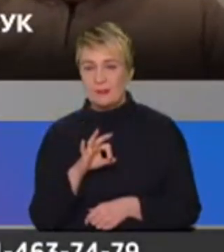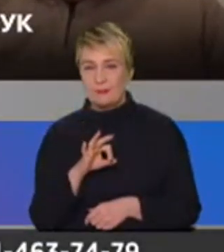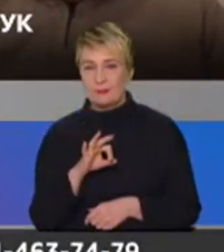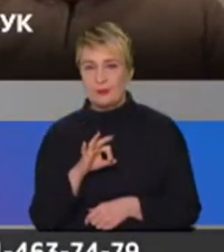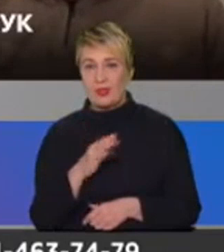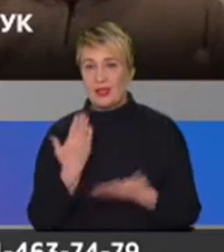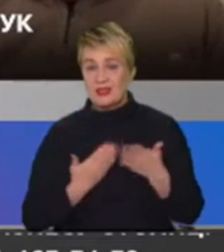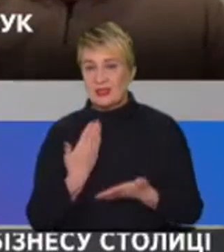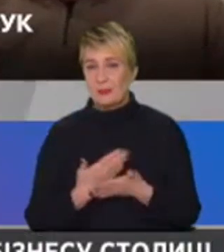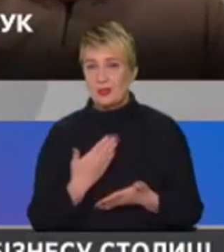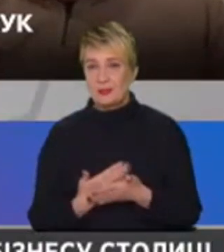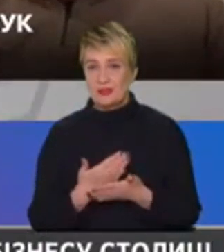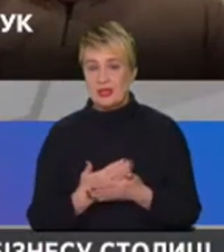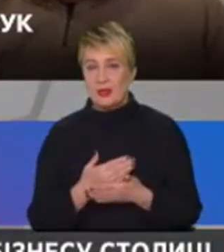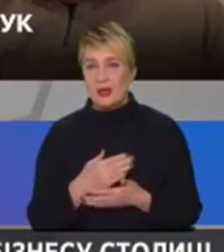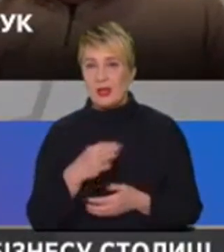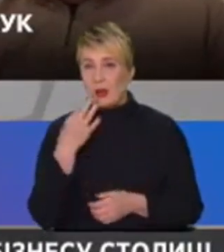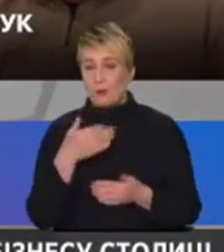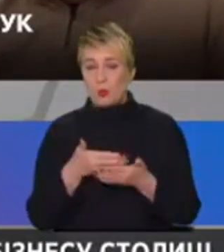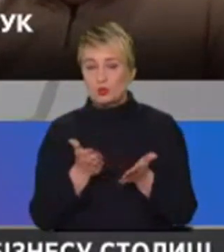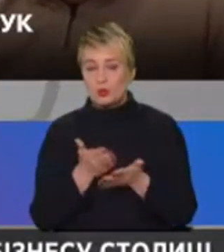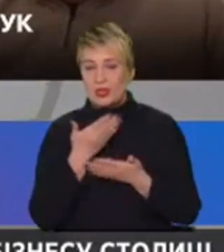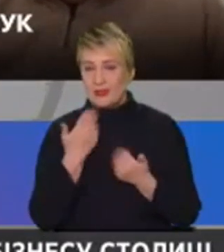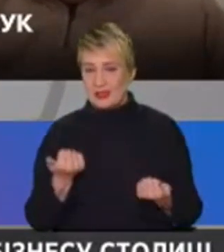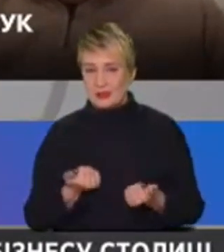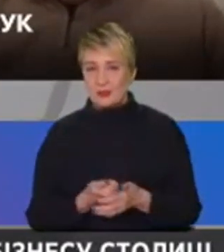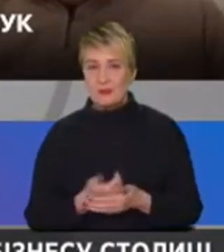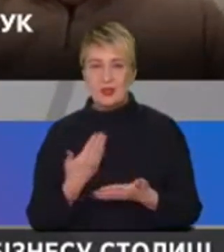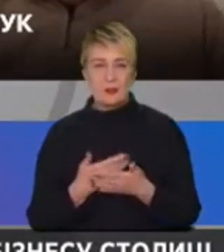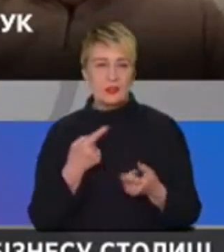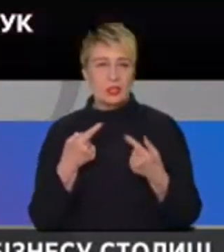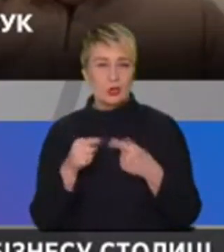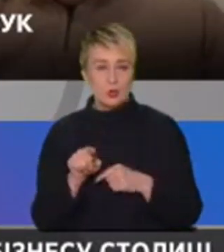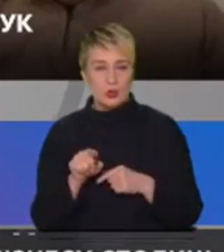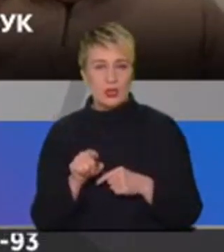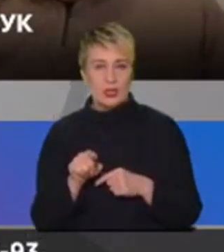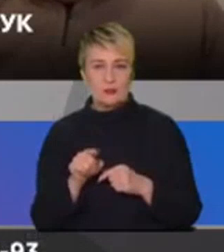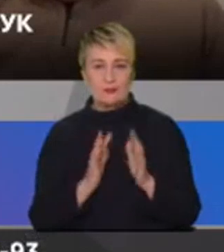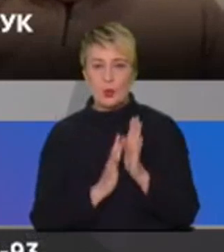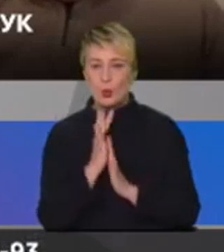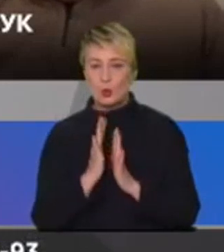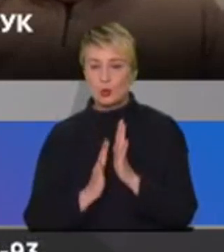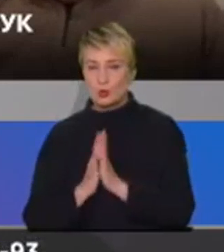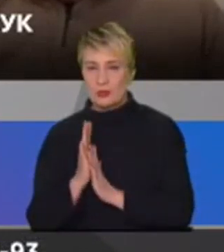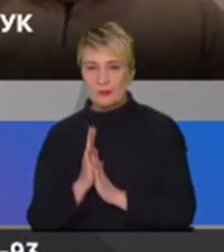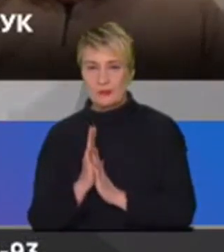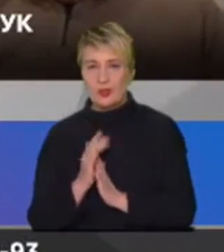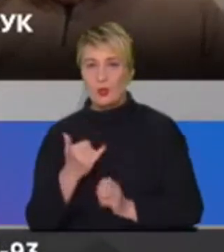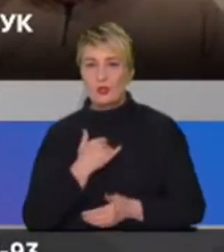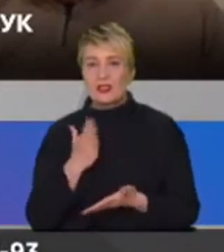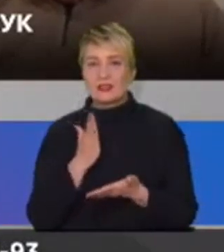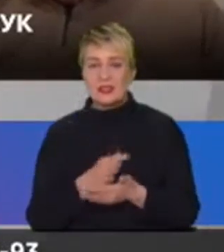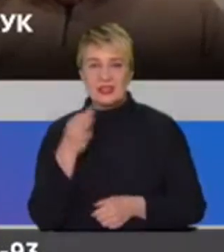якщо, к примеру, семян подсовнічника немає, чи там, допустим, якихось інших культур, то у нас, допустим, є